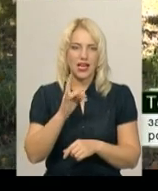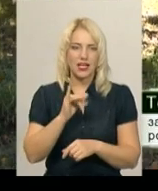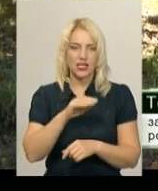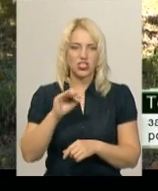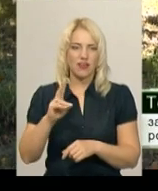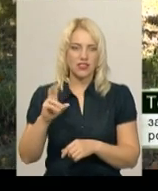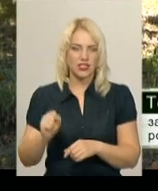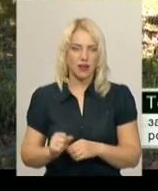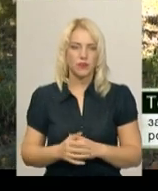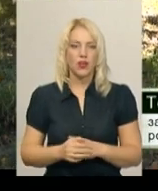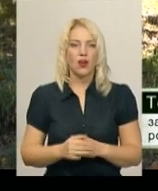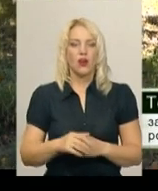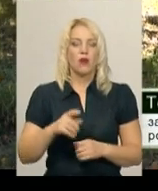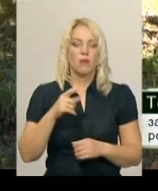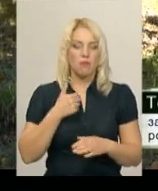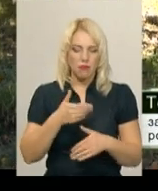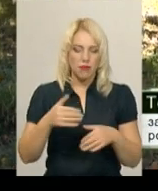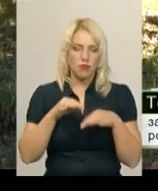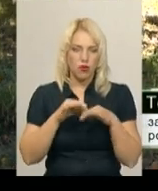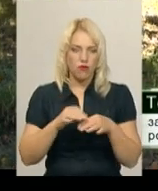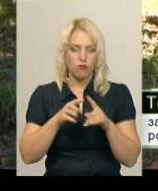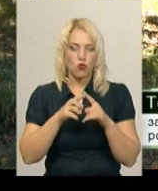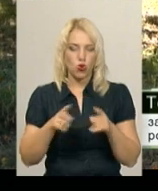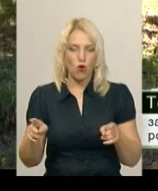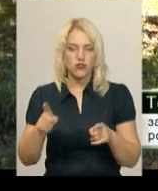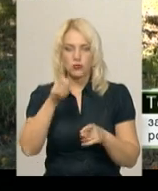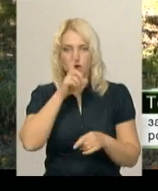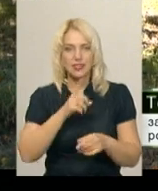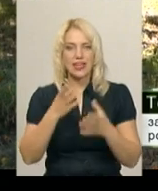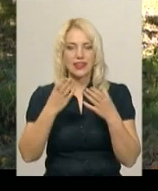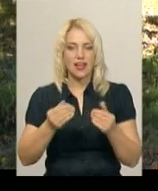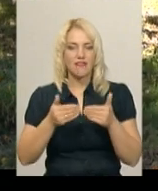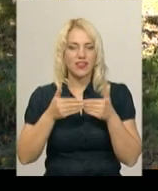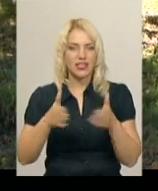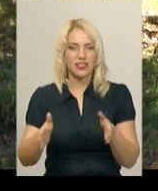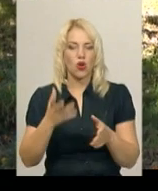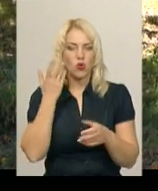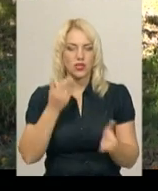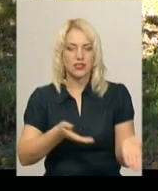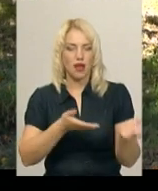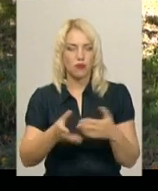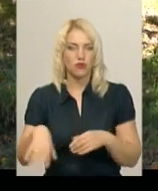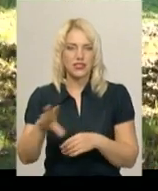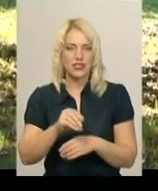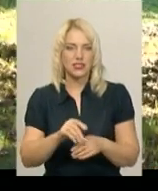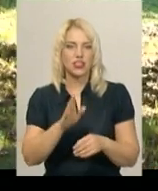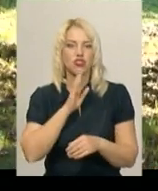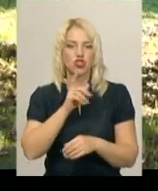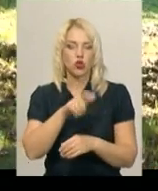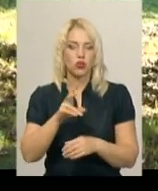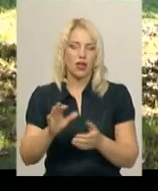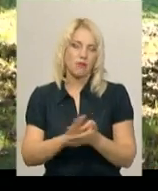проводимо впродовж місяця дні відкритих дверей, коли запрошуємо всіх жінок на